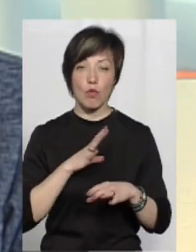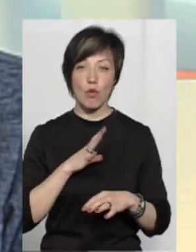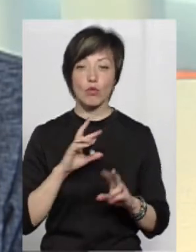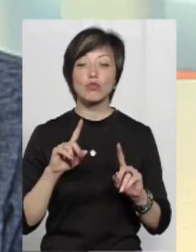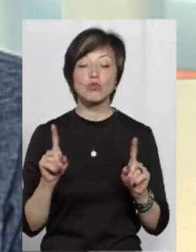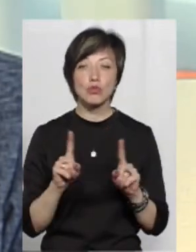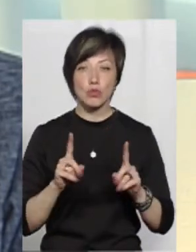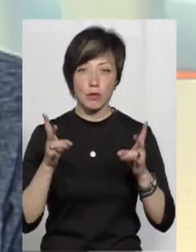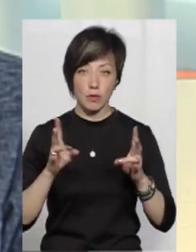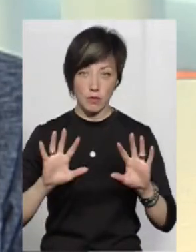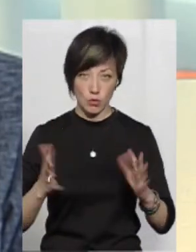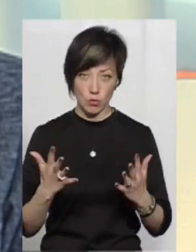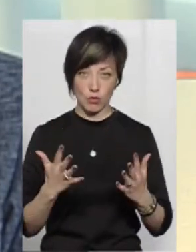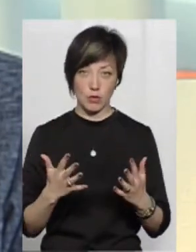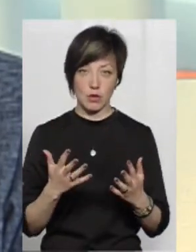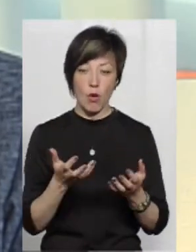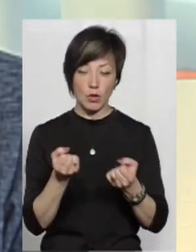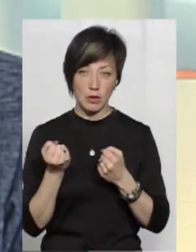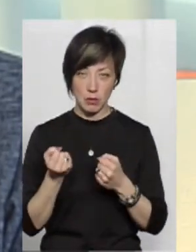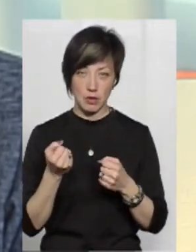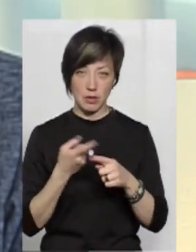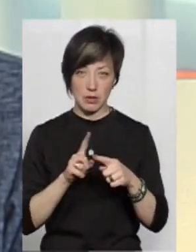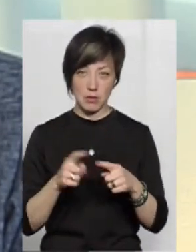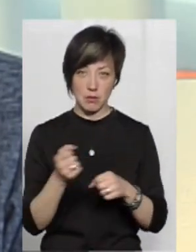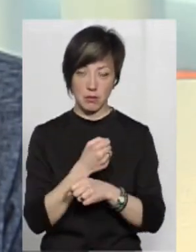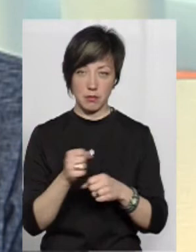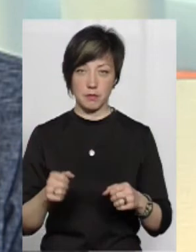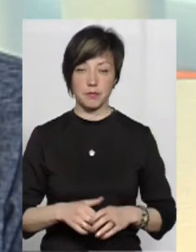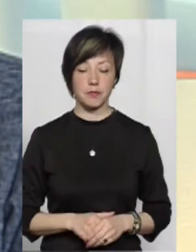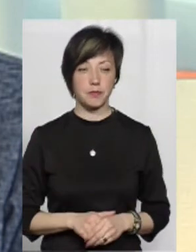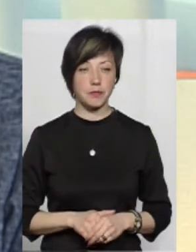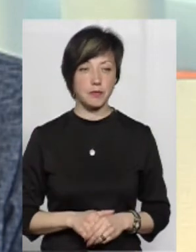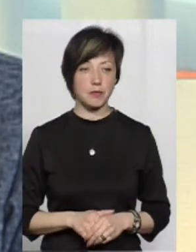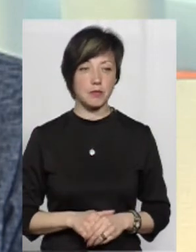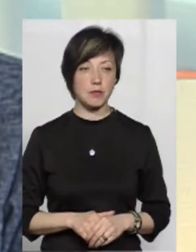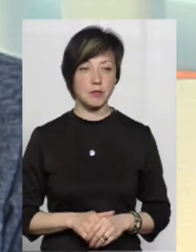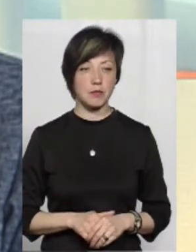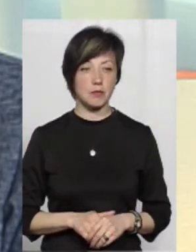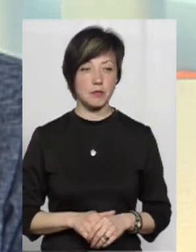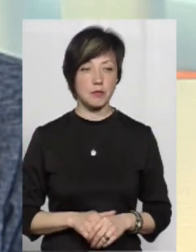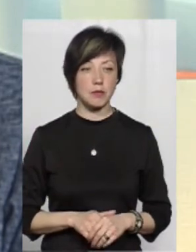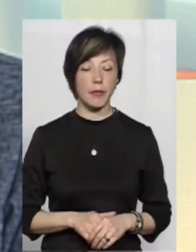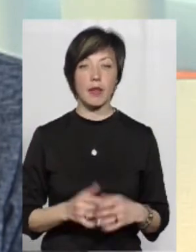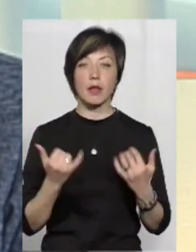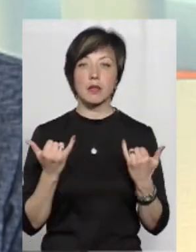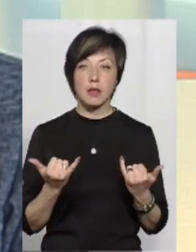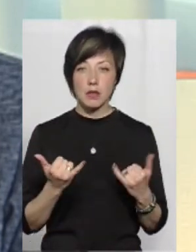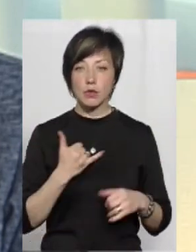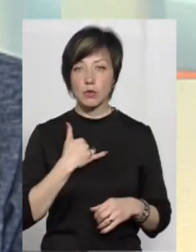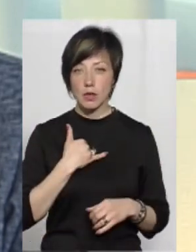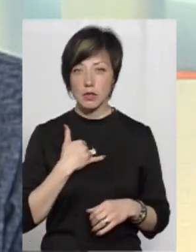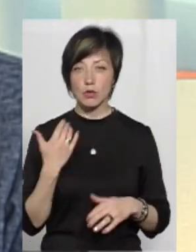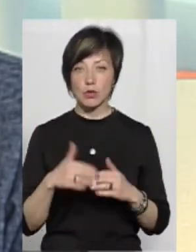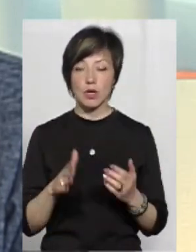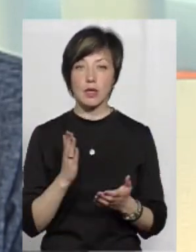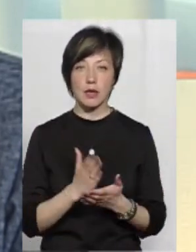Тобто, яким чином такі тілесні ушкодження могли виникнути у даних потерпілих. Ну, наразу в нас, як